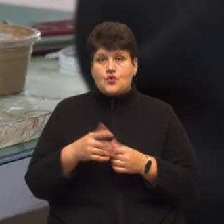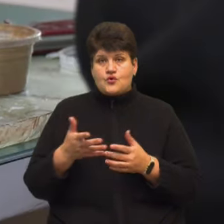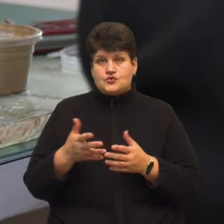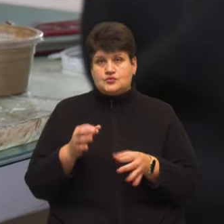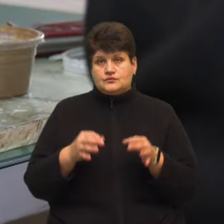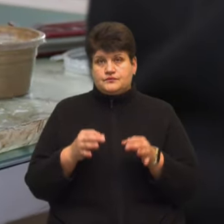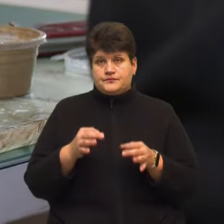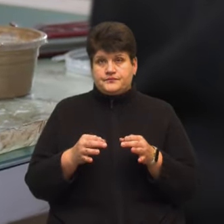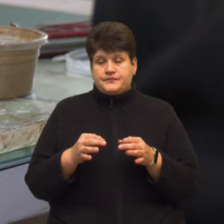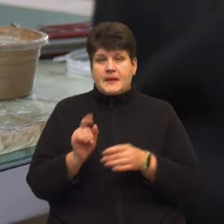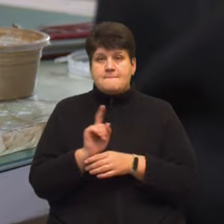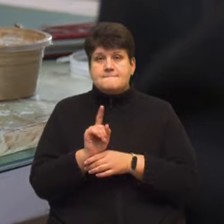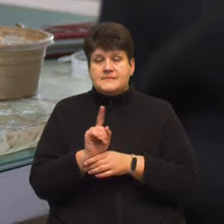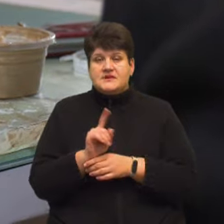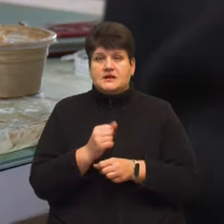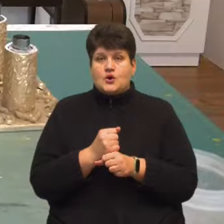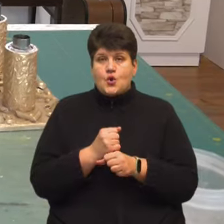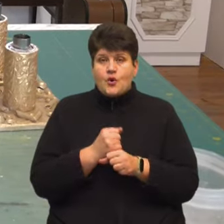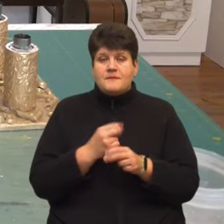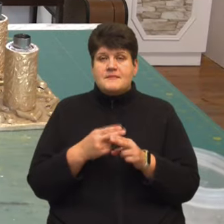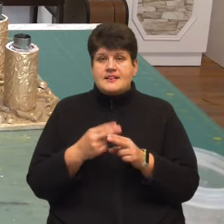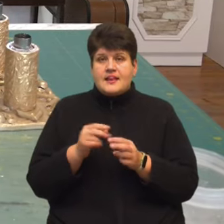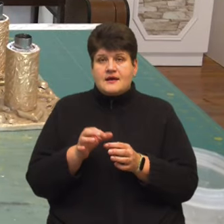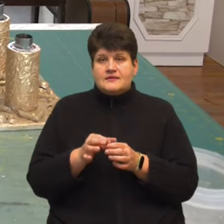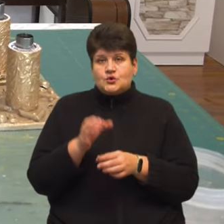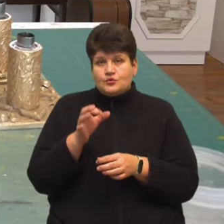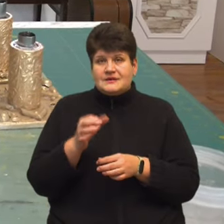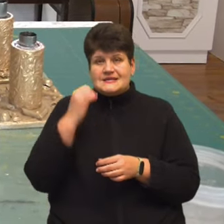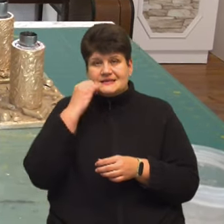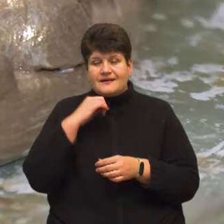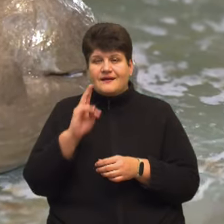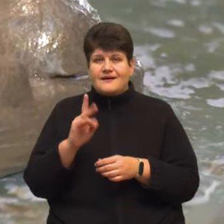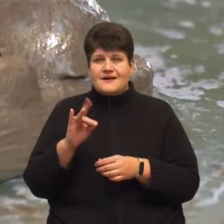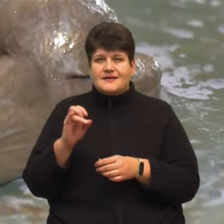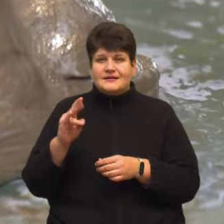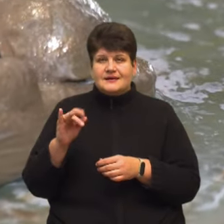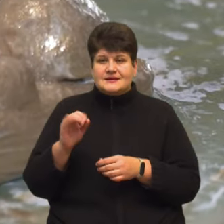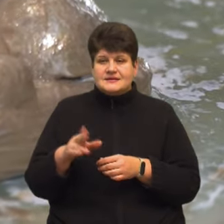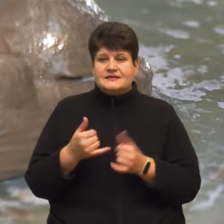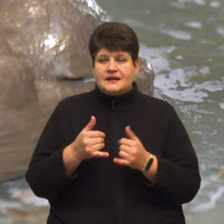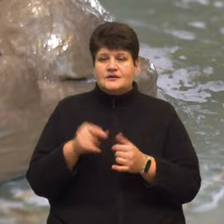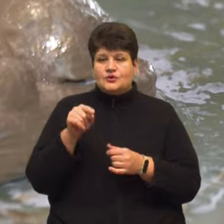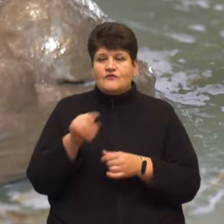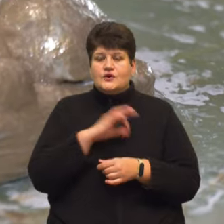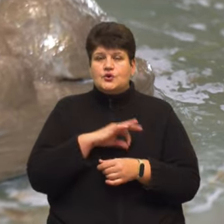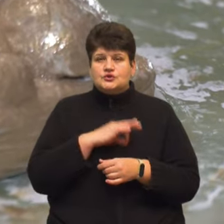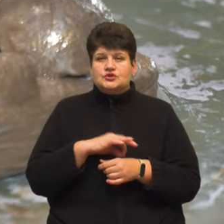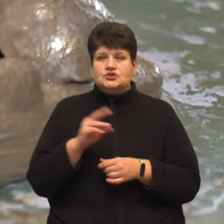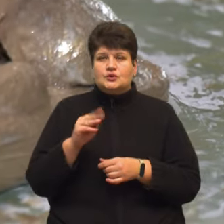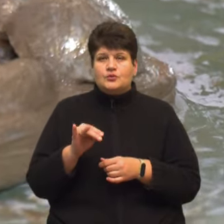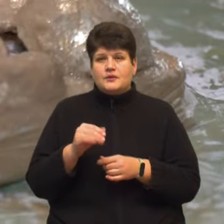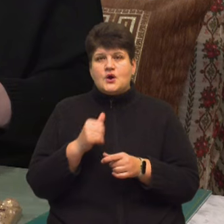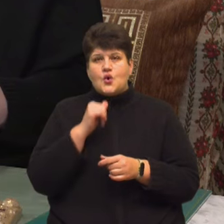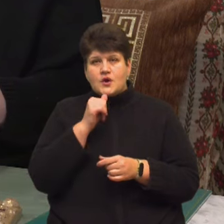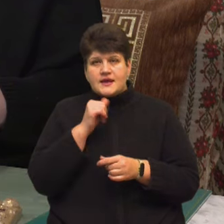Підсвічники, які вона робить, із металевих трубок, зі старих карнизів та картону. Для оздоблення використовує шкарлупи з горіхів та